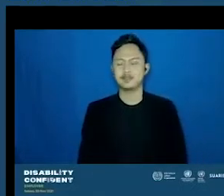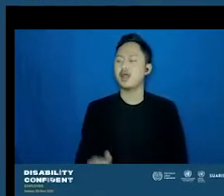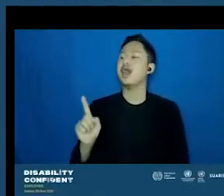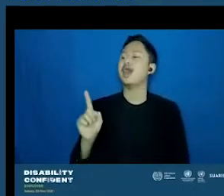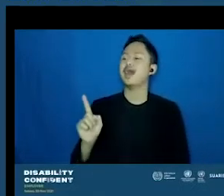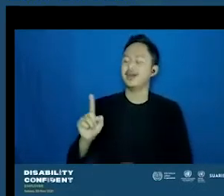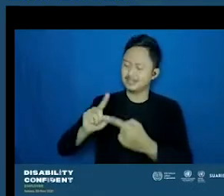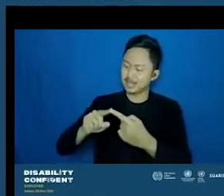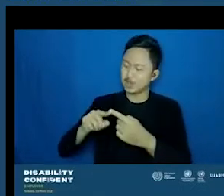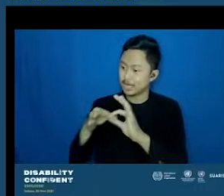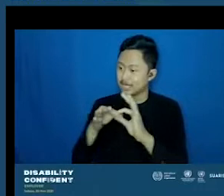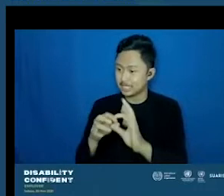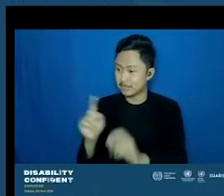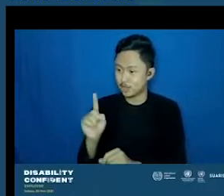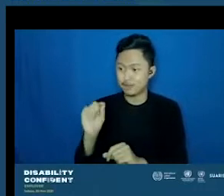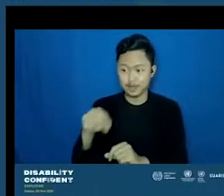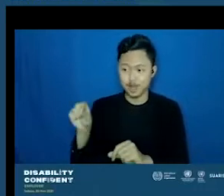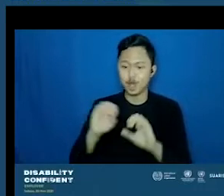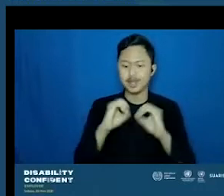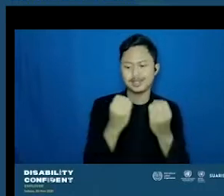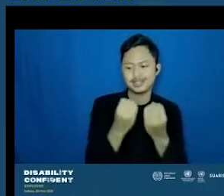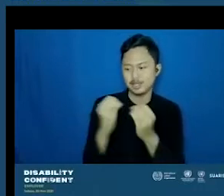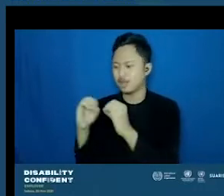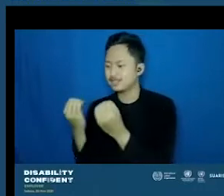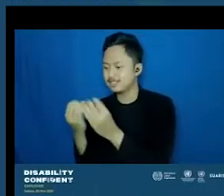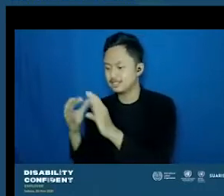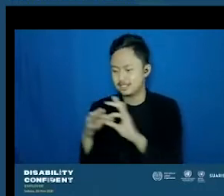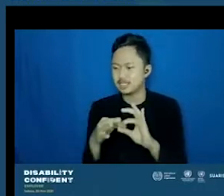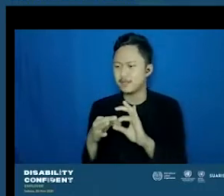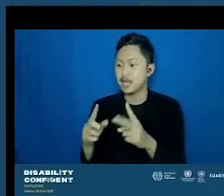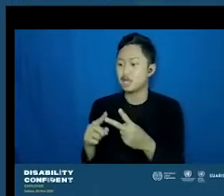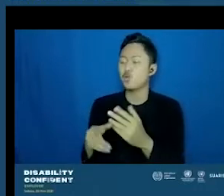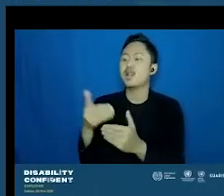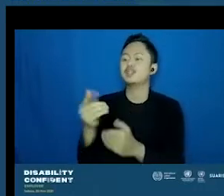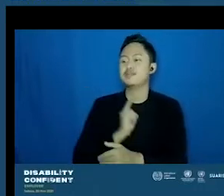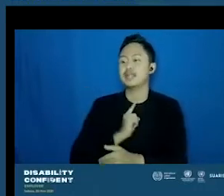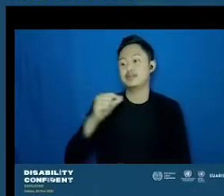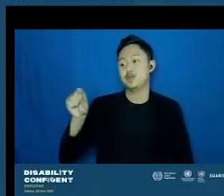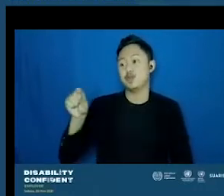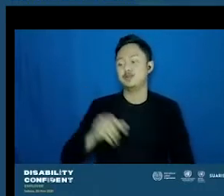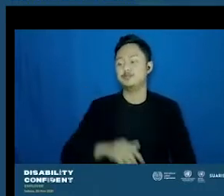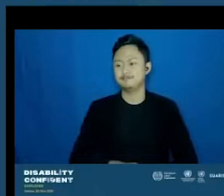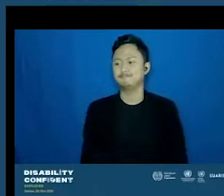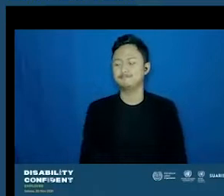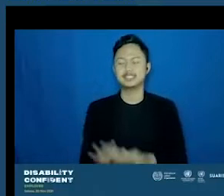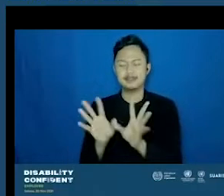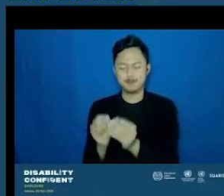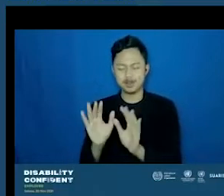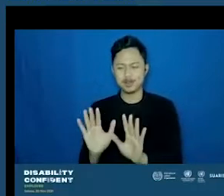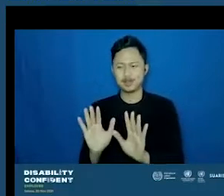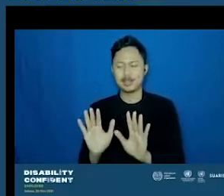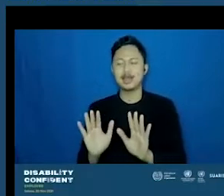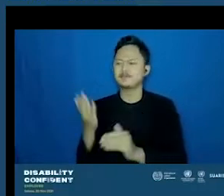kerjasama antar organisasi, baru sisanya mandiri ya, kalau saya simpulkan. Nah, tadi kan kita